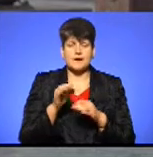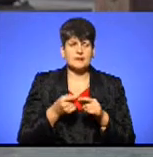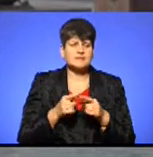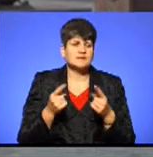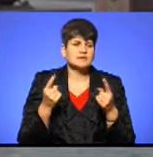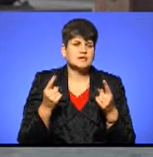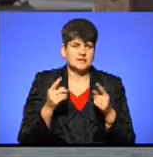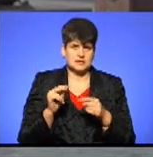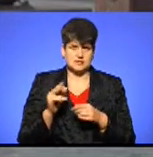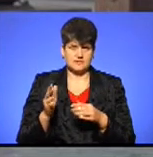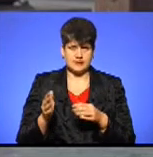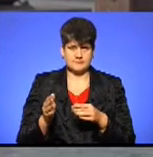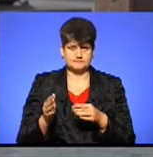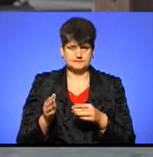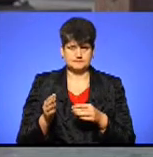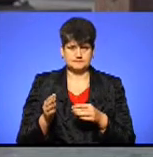велика цифра.